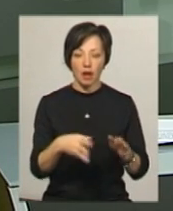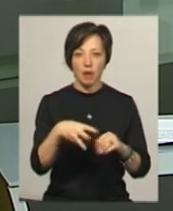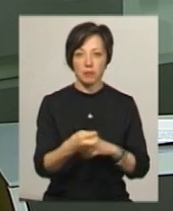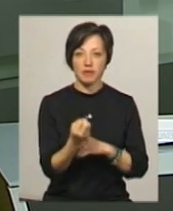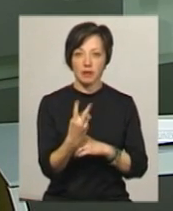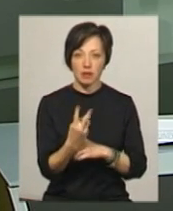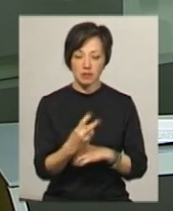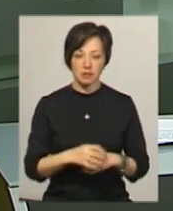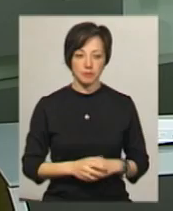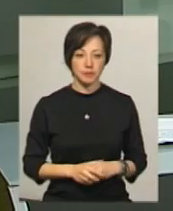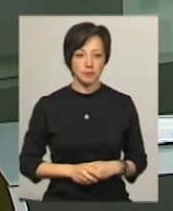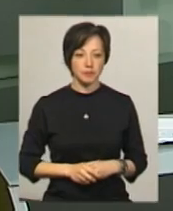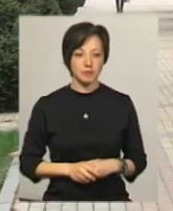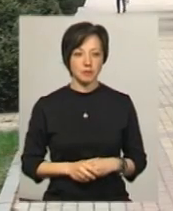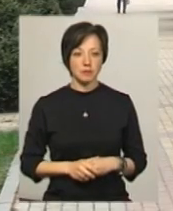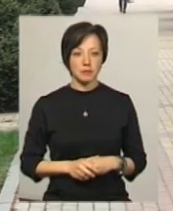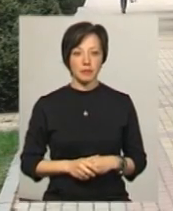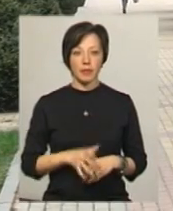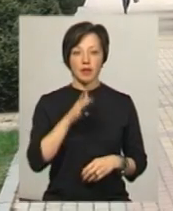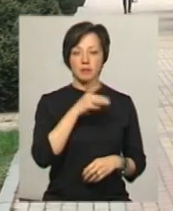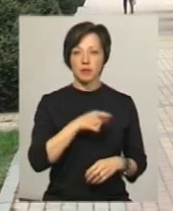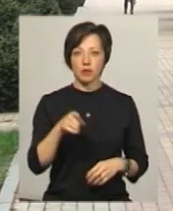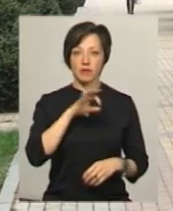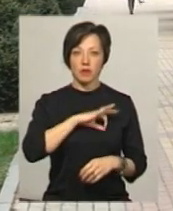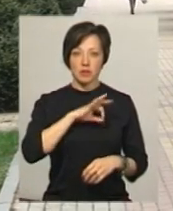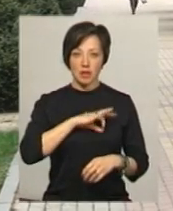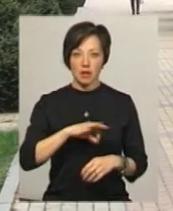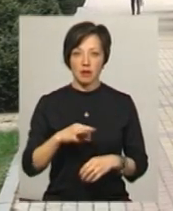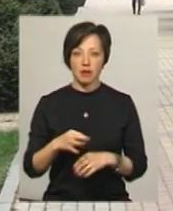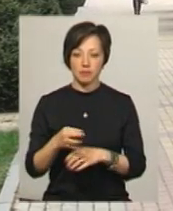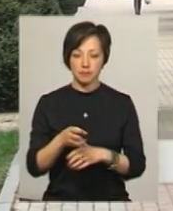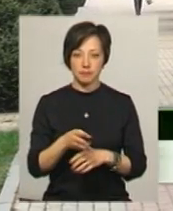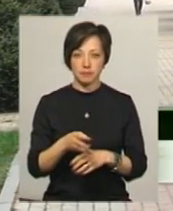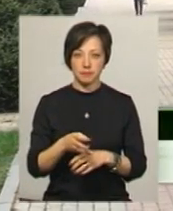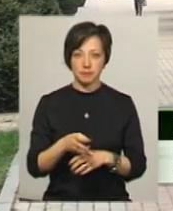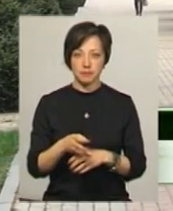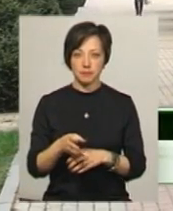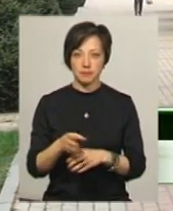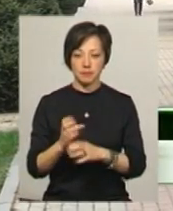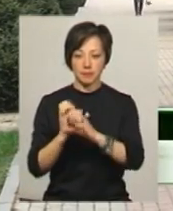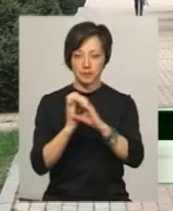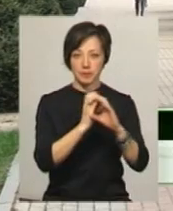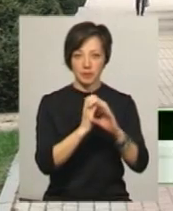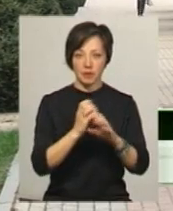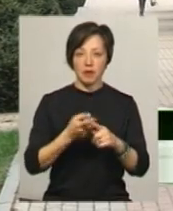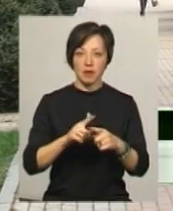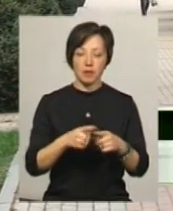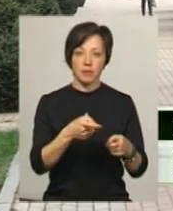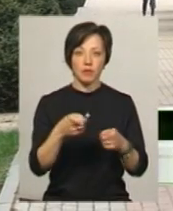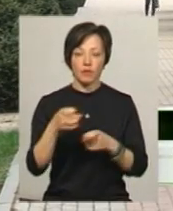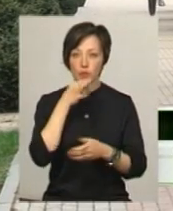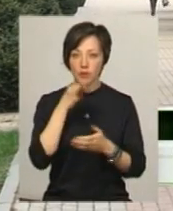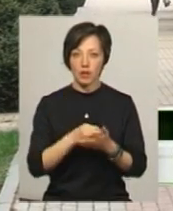-12 «Трийзнам'янка» За період використання лазерного пристрою патрульні притягнули до адміністративної відповідальності близько